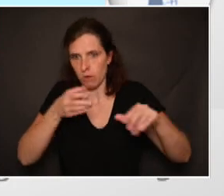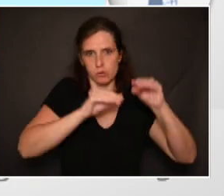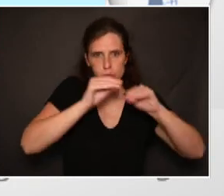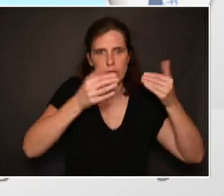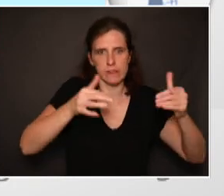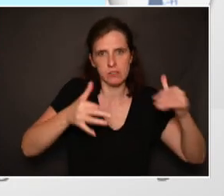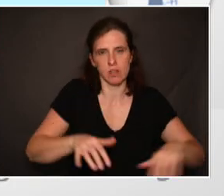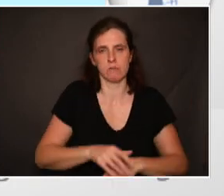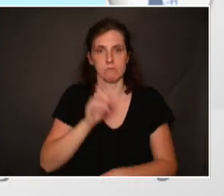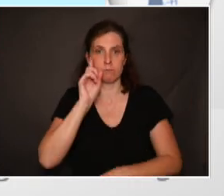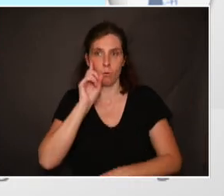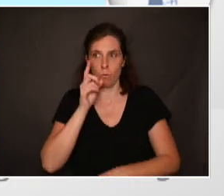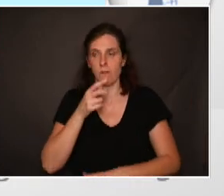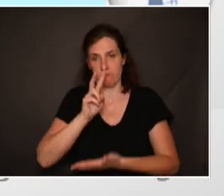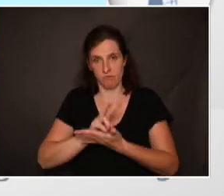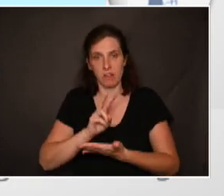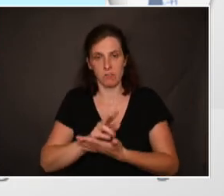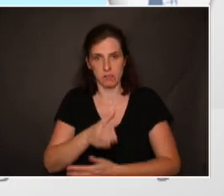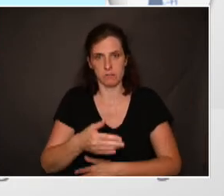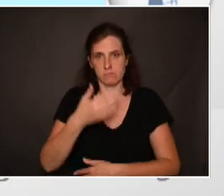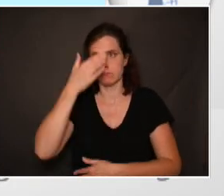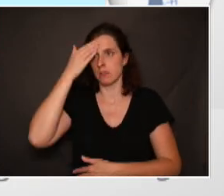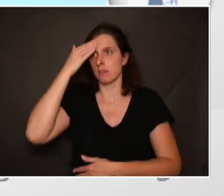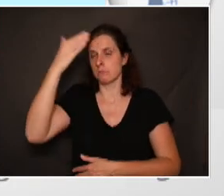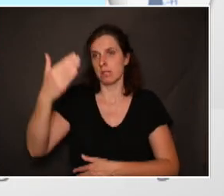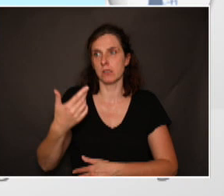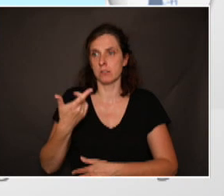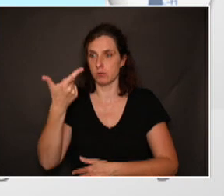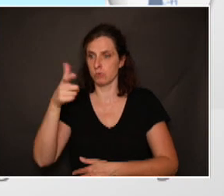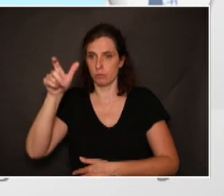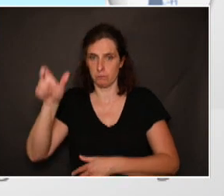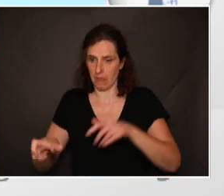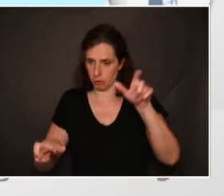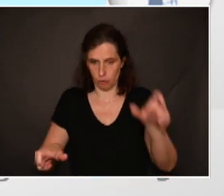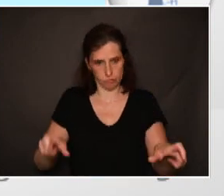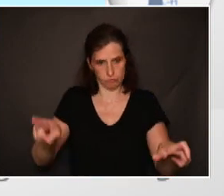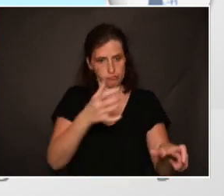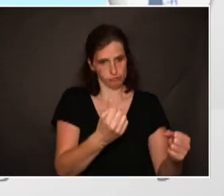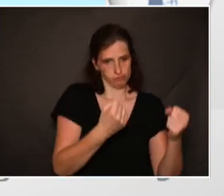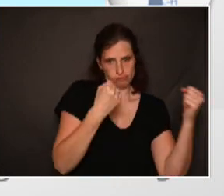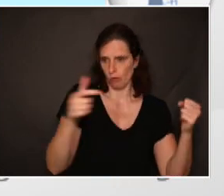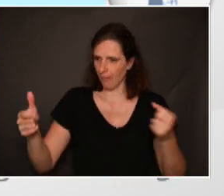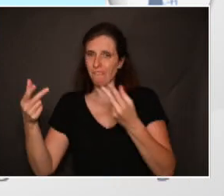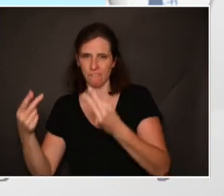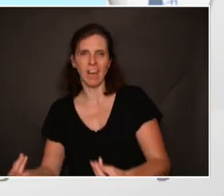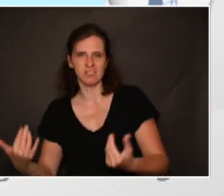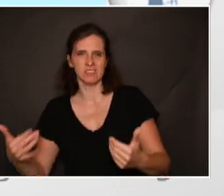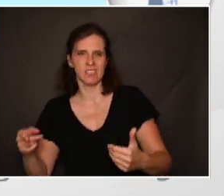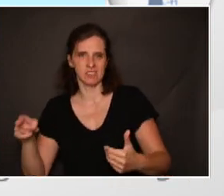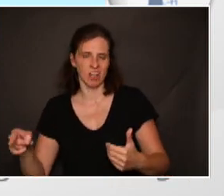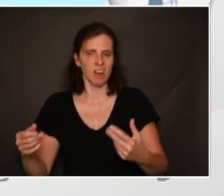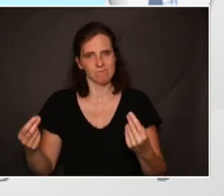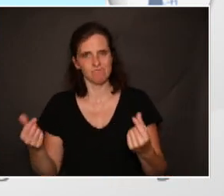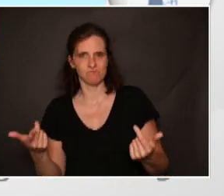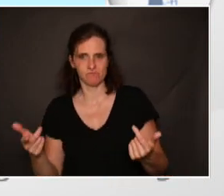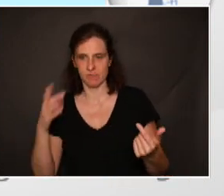Parce qu'effectivement, deux personnes, si l'une est robuste et l'autre est fragile, lorsqu'elles vont être